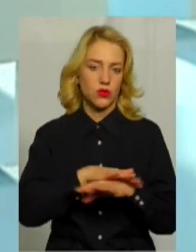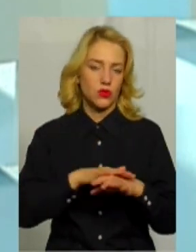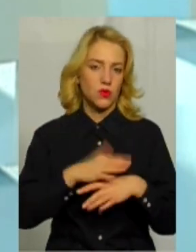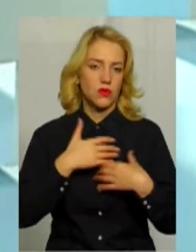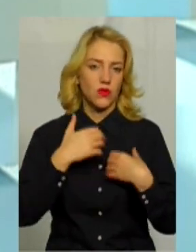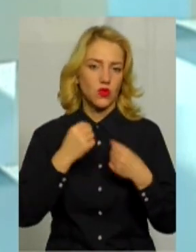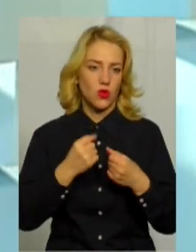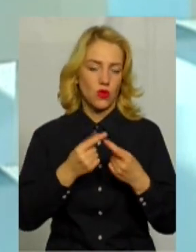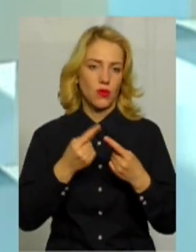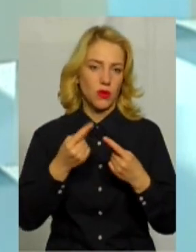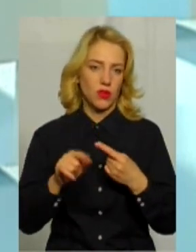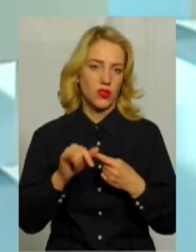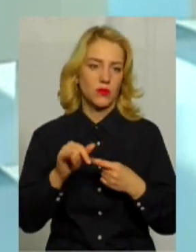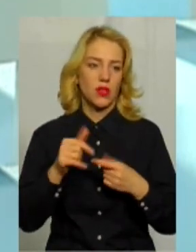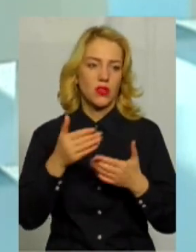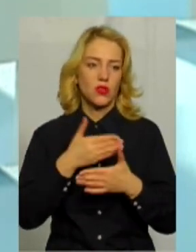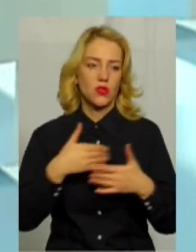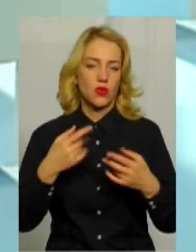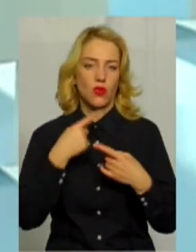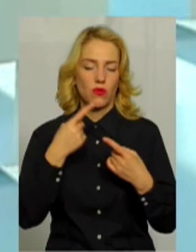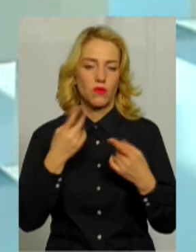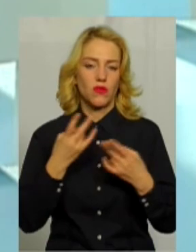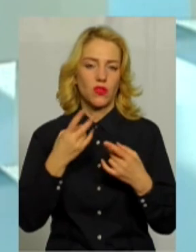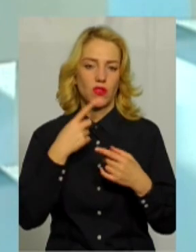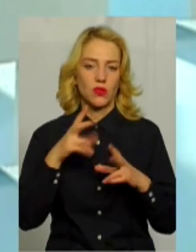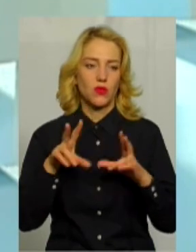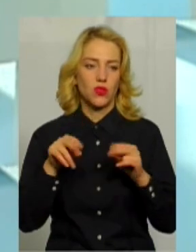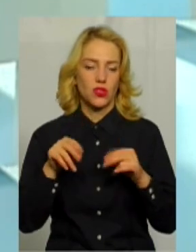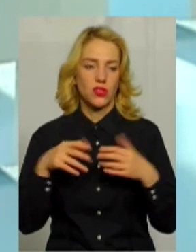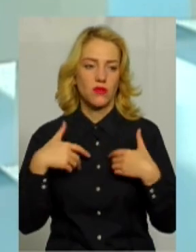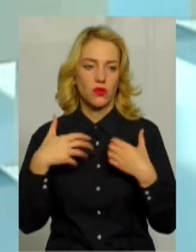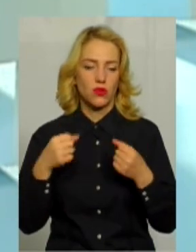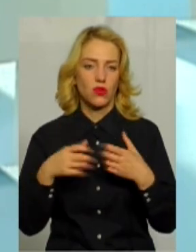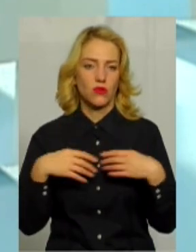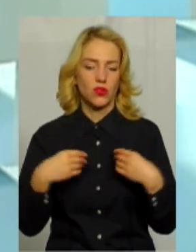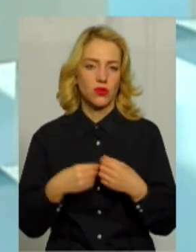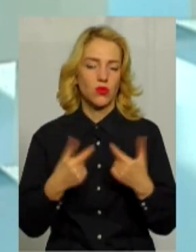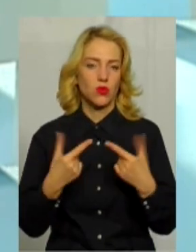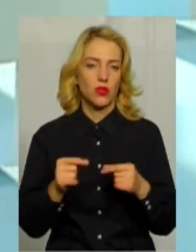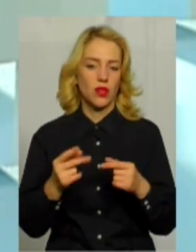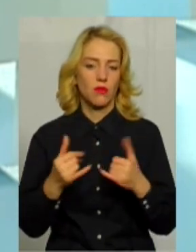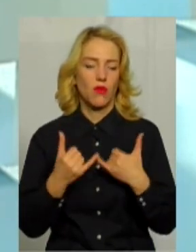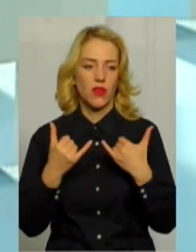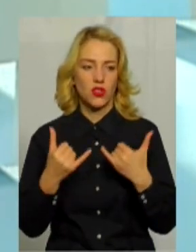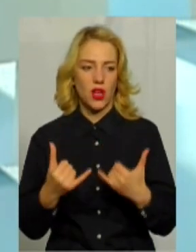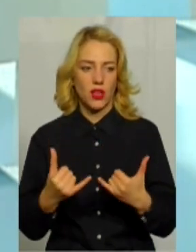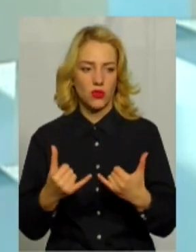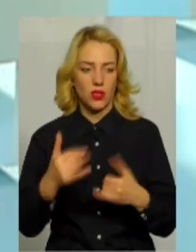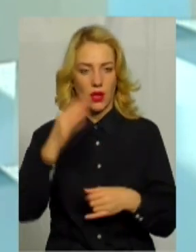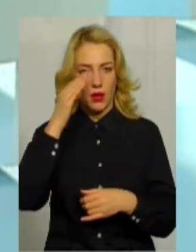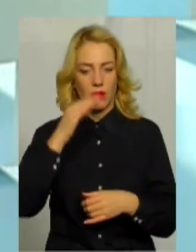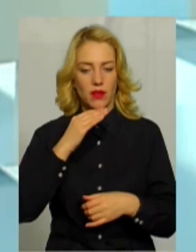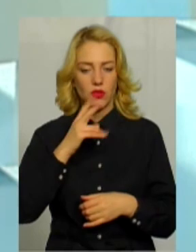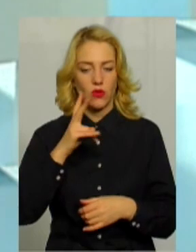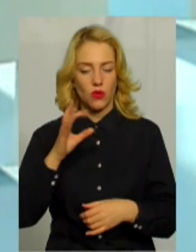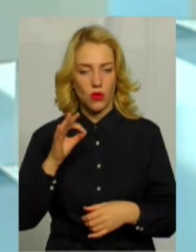про щасливу, здорову сім'ю, де поважають батько